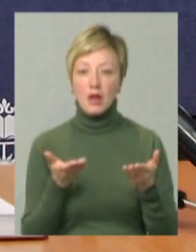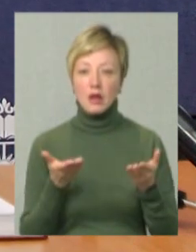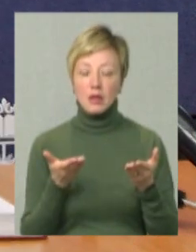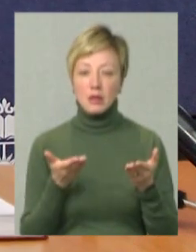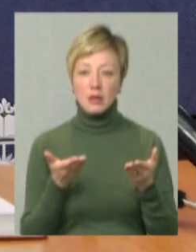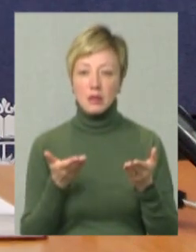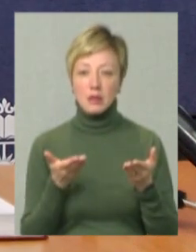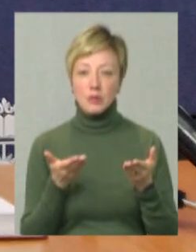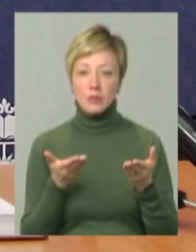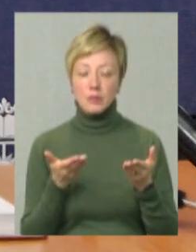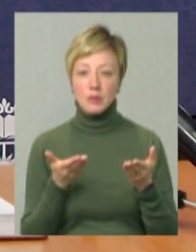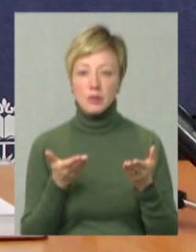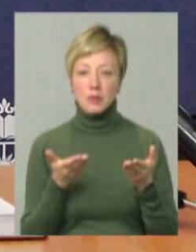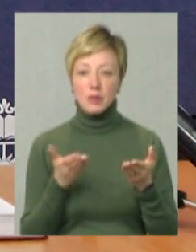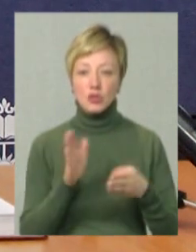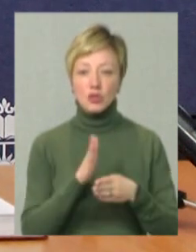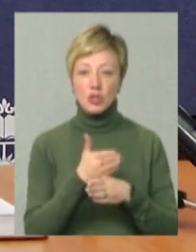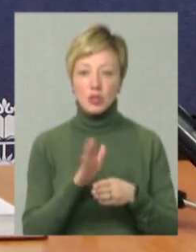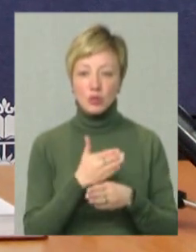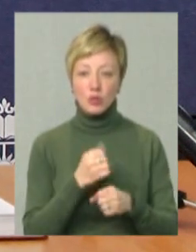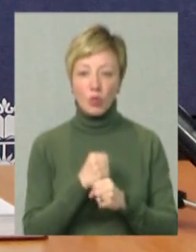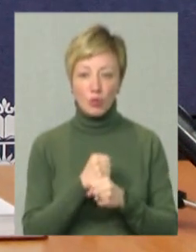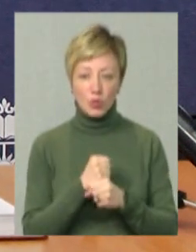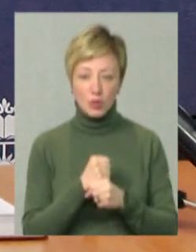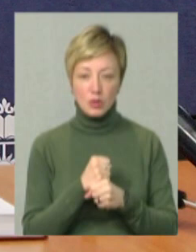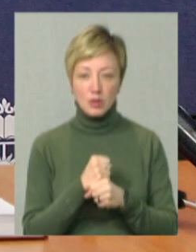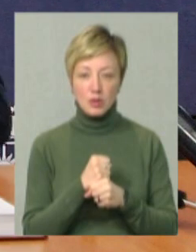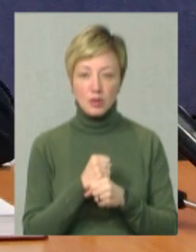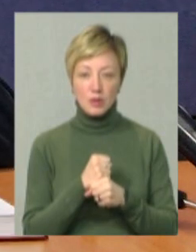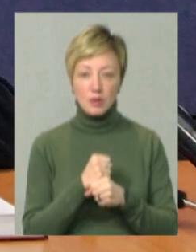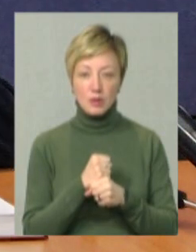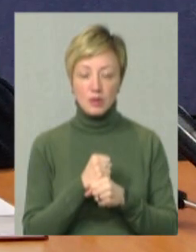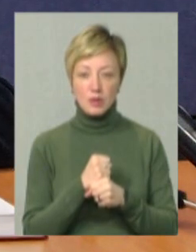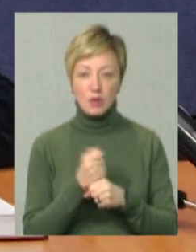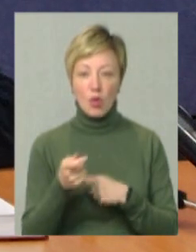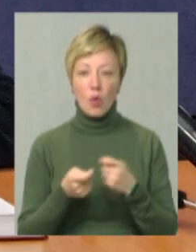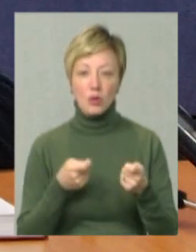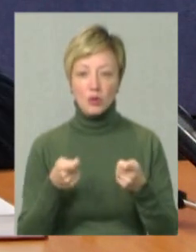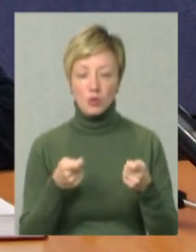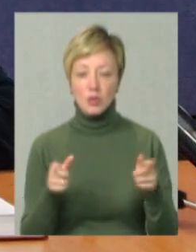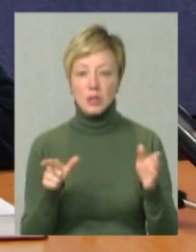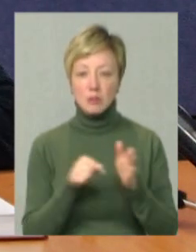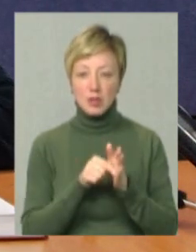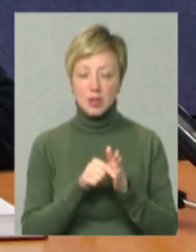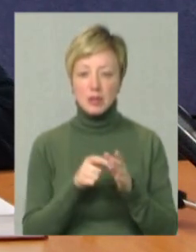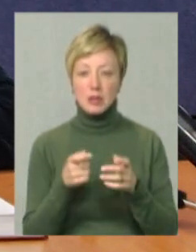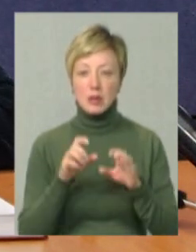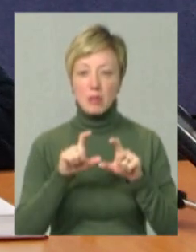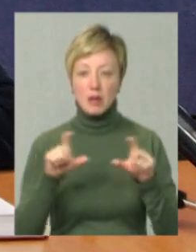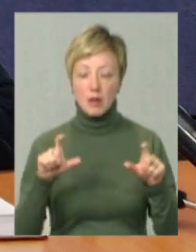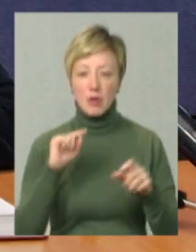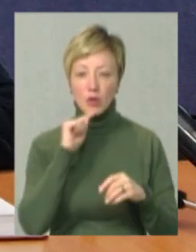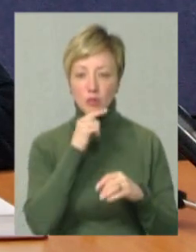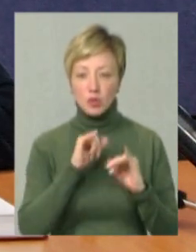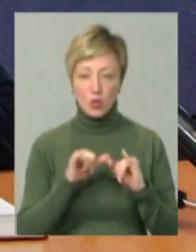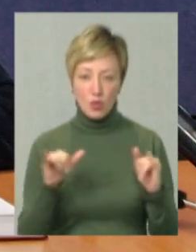яка частину роботи координує спільно із Департаментом